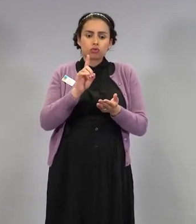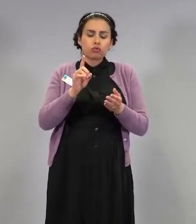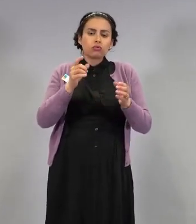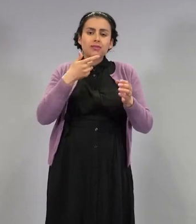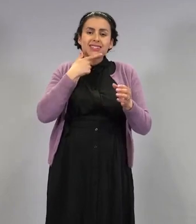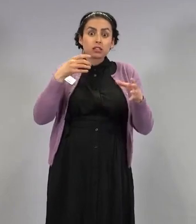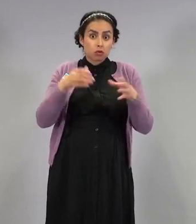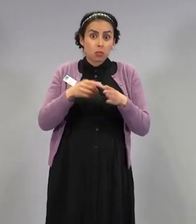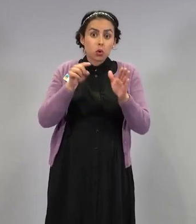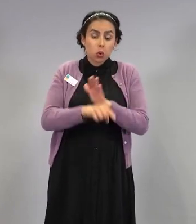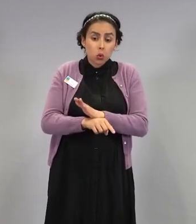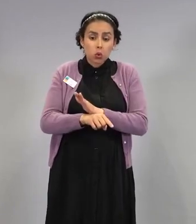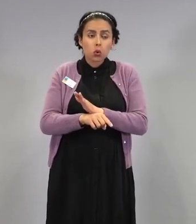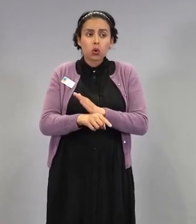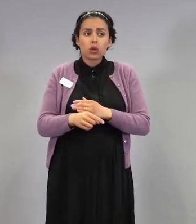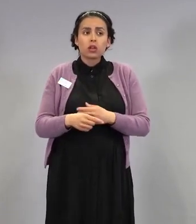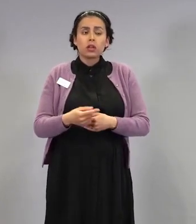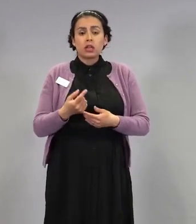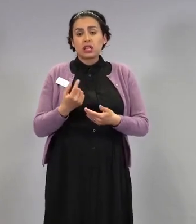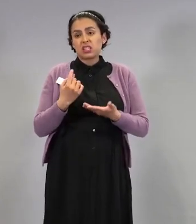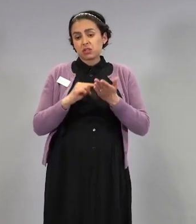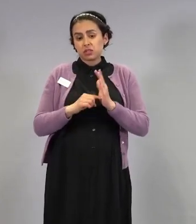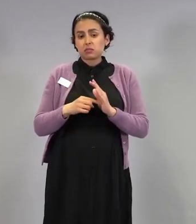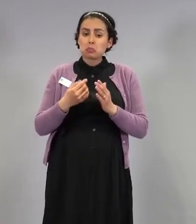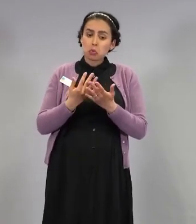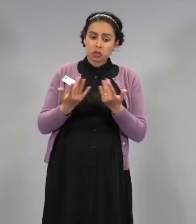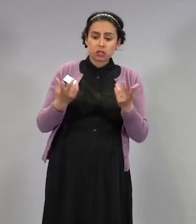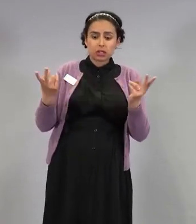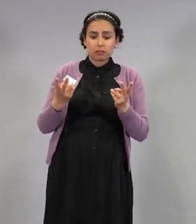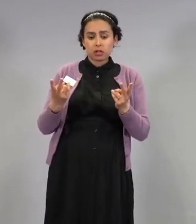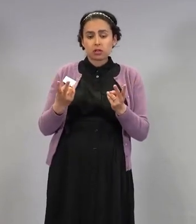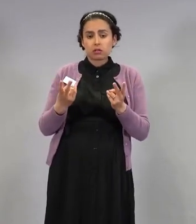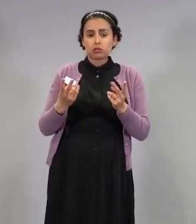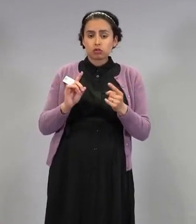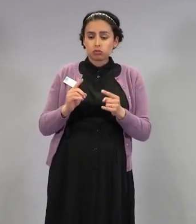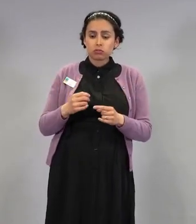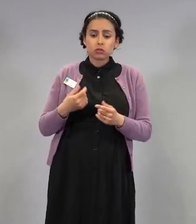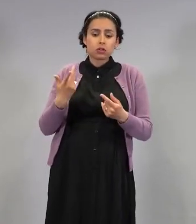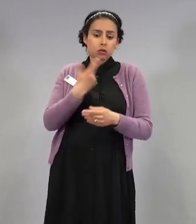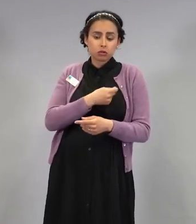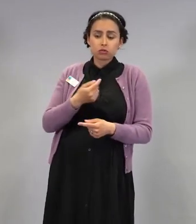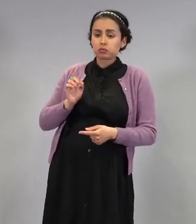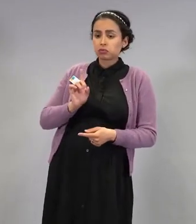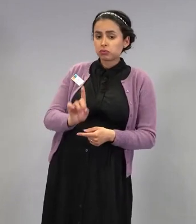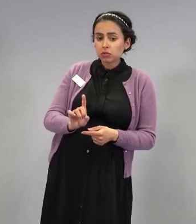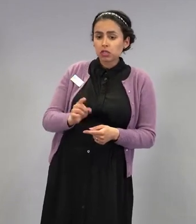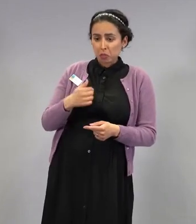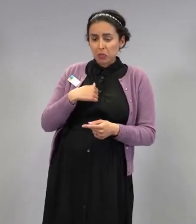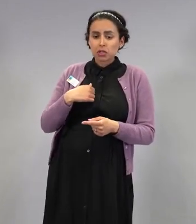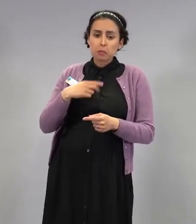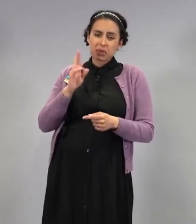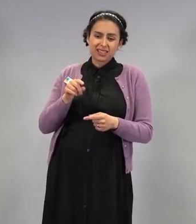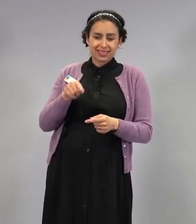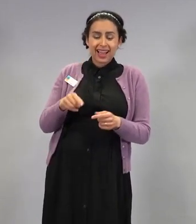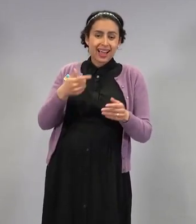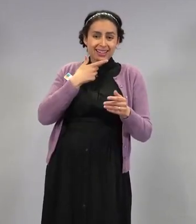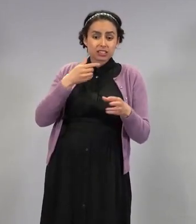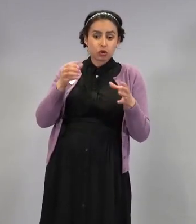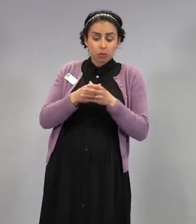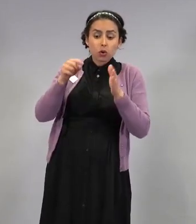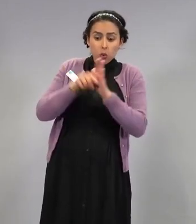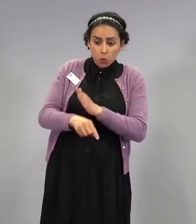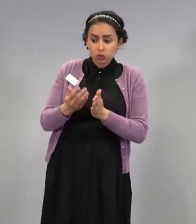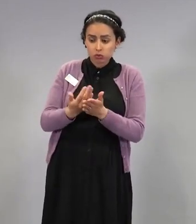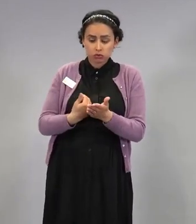monella on sellainen ruutu, mihin voi sitten kirjoittaa, että kuulun tähän ja tähän riskiryhmään, koska minulla on tämä sairaus. Kunnallahan on